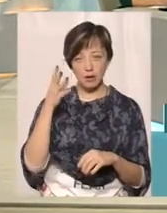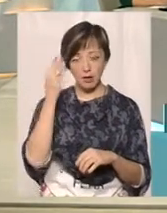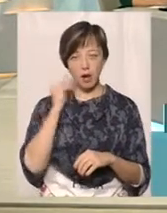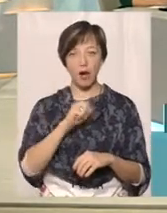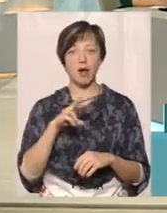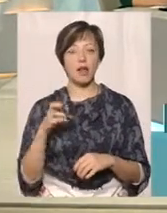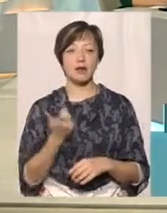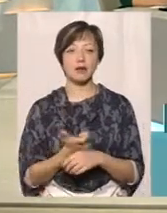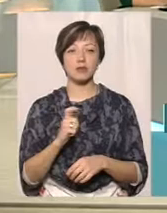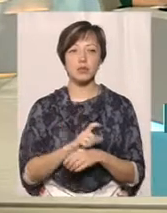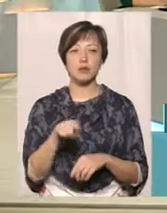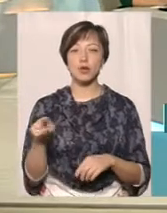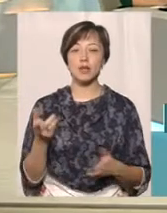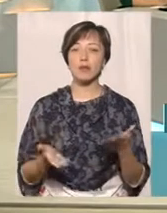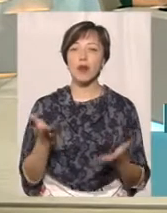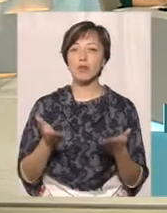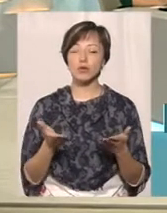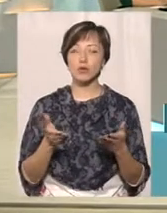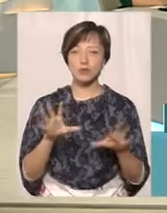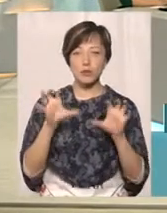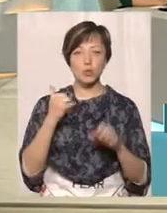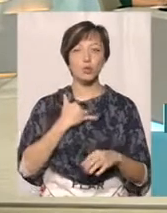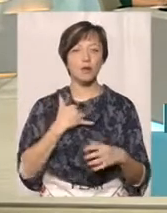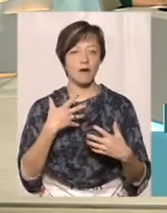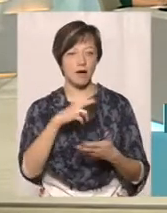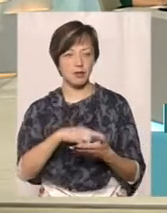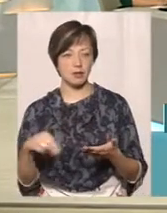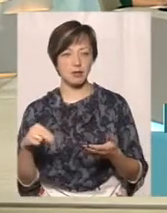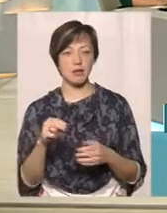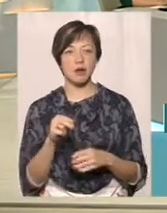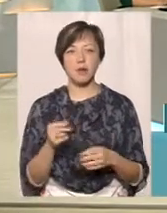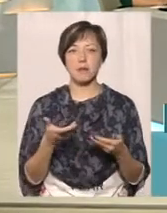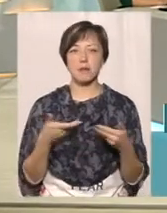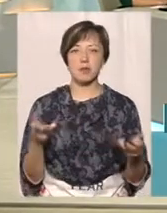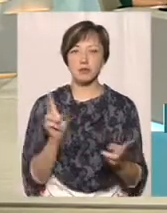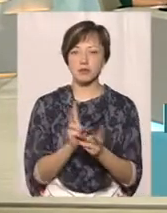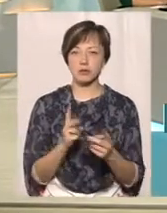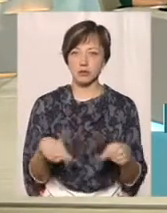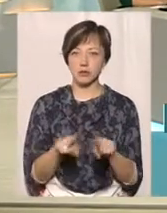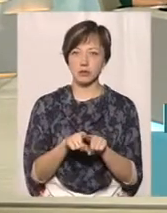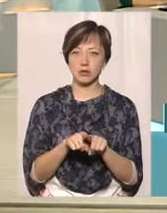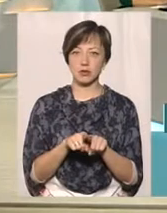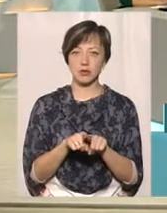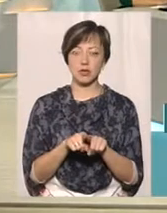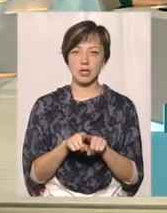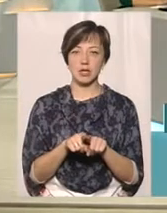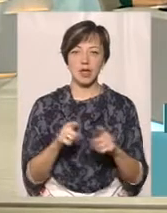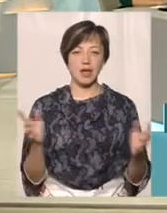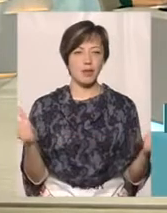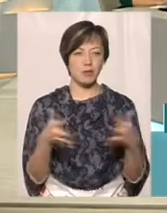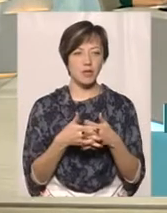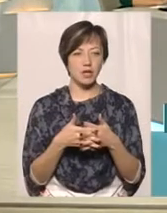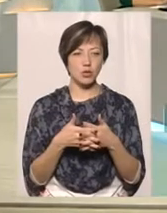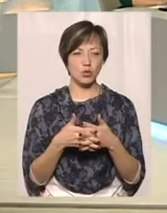найбільше вони, мабуть, беруть в нас, тому що ми стикнулися з тою гібридною